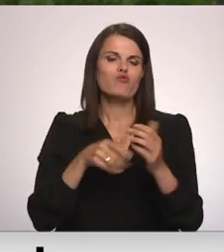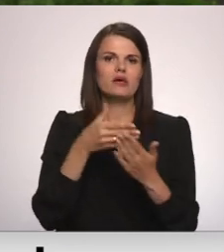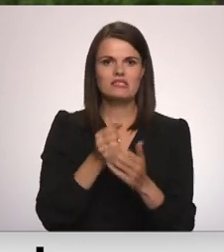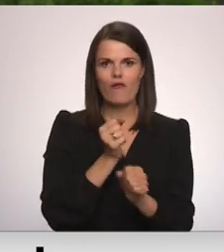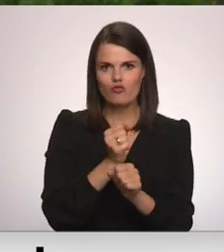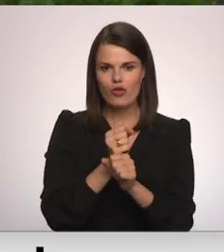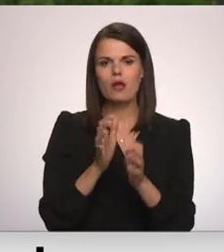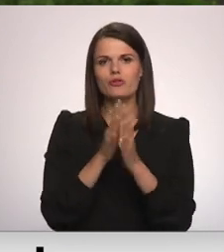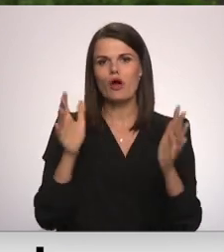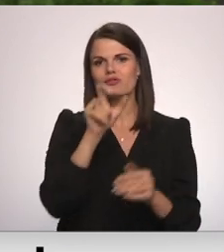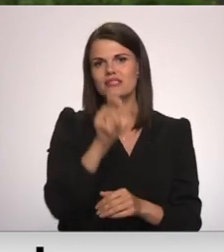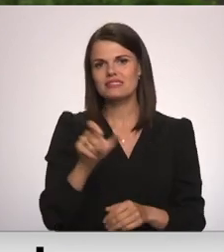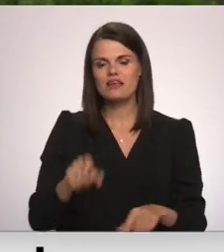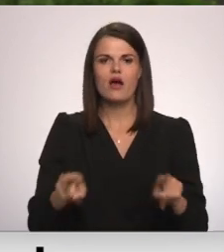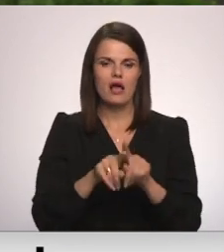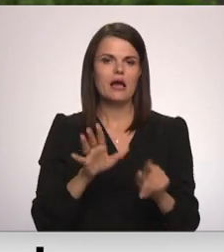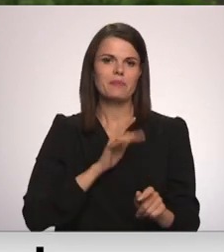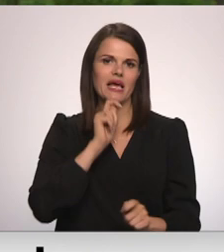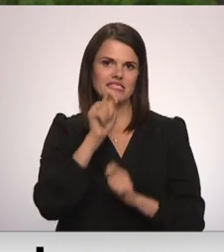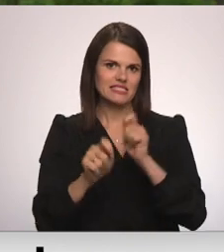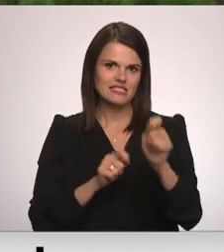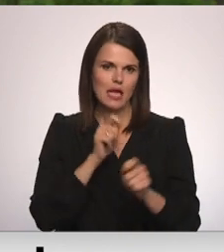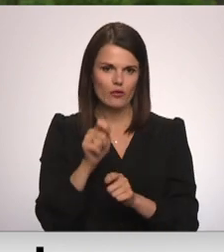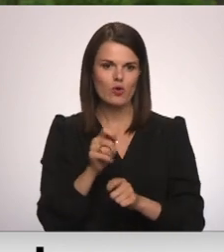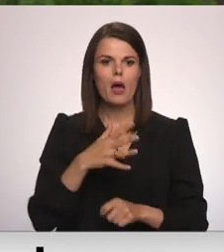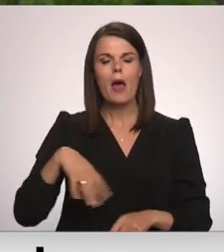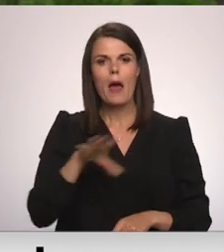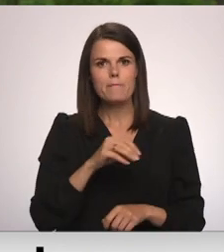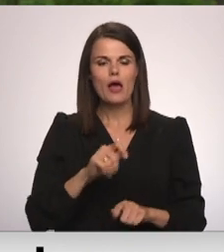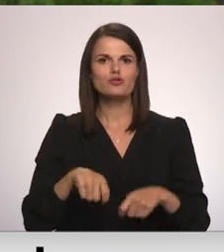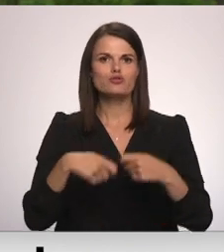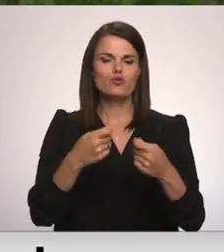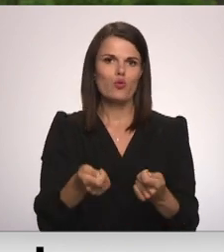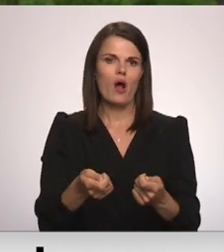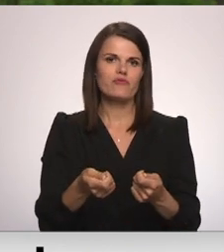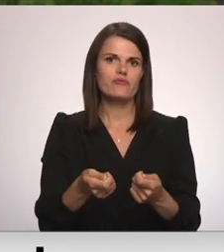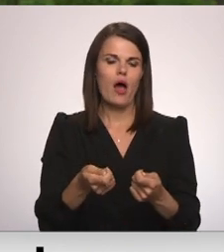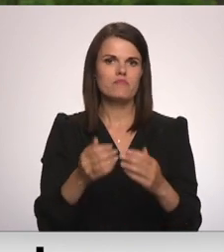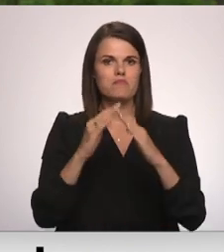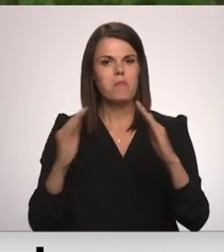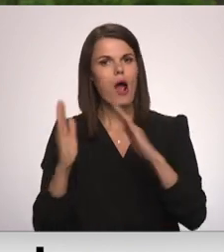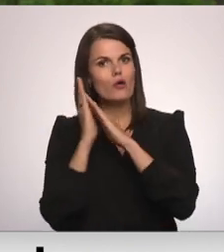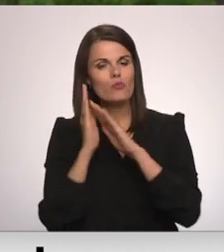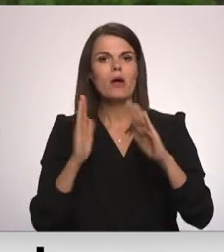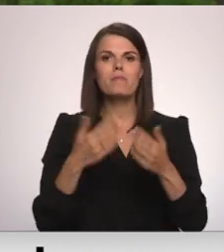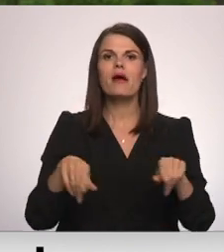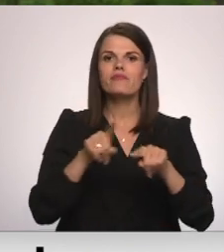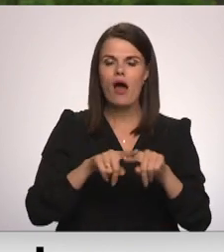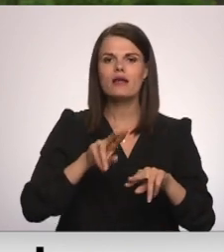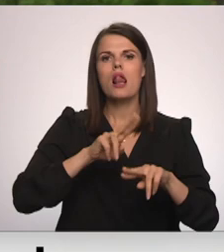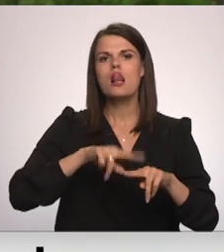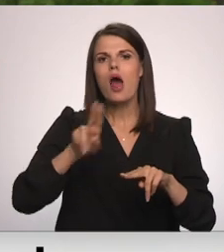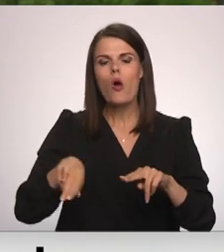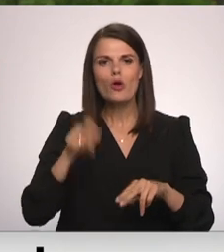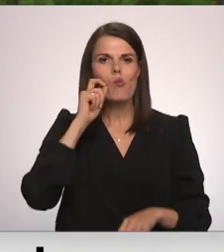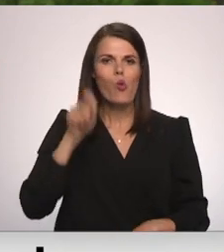atbalstītā arī ir ziedojuši. Es teiktu, ka mēs ne tikai dodam pajumti, bet mēs ļaujam Ukraiņu bērniem,